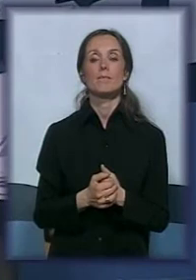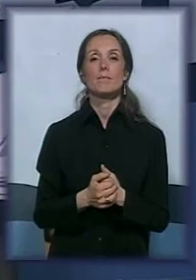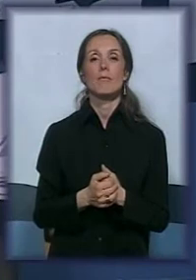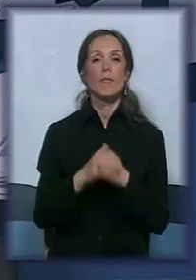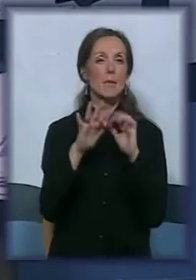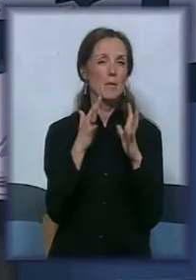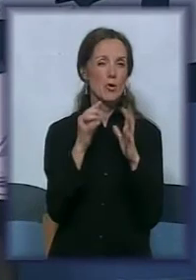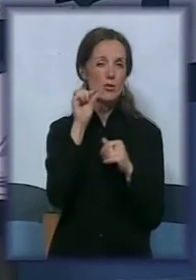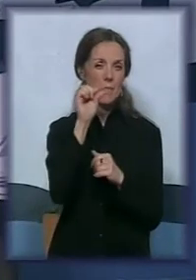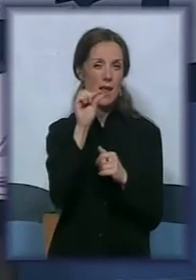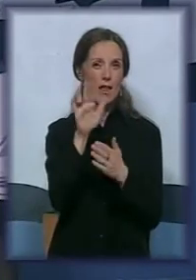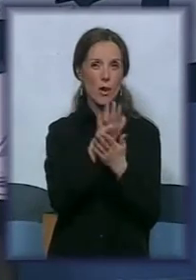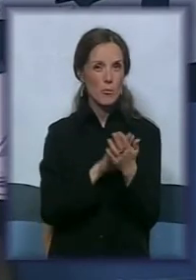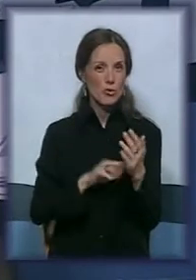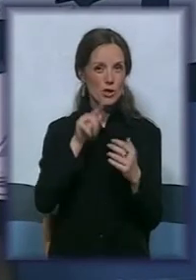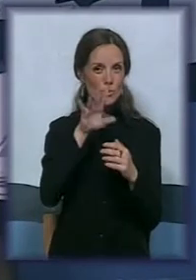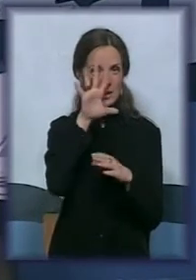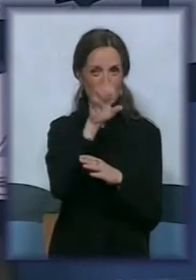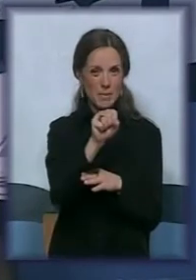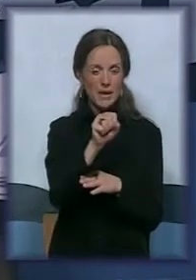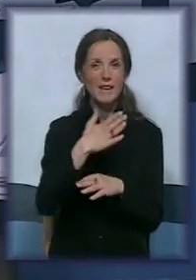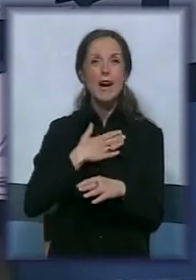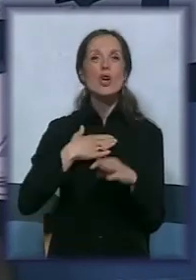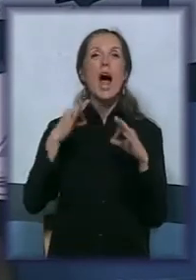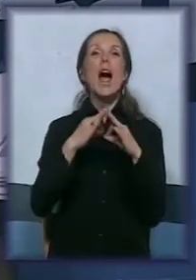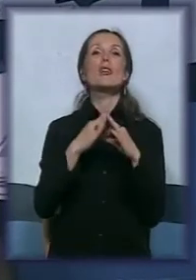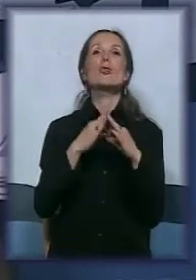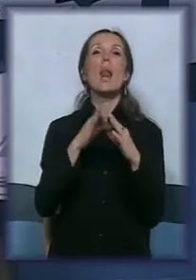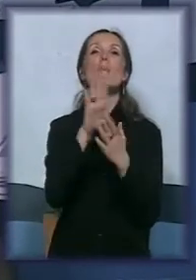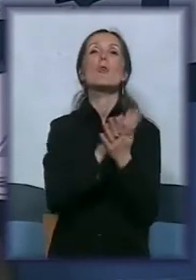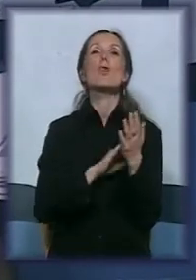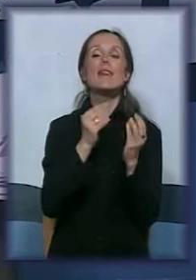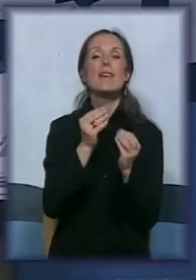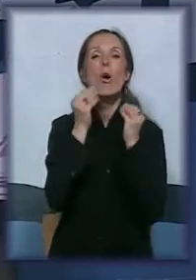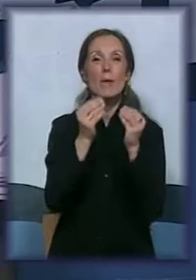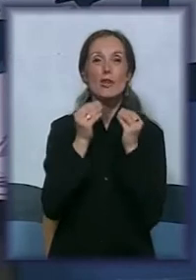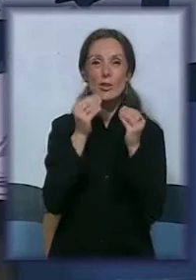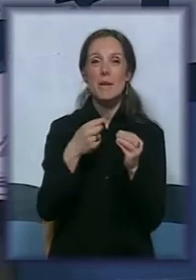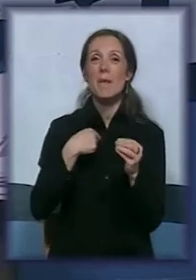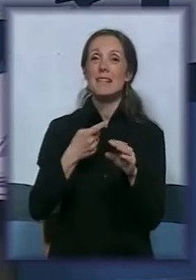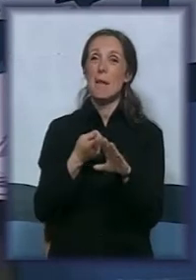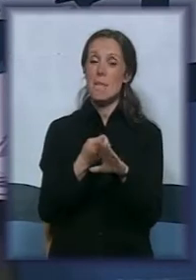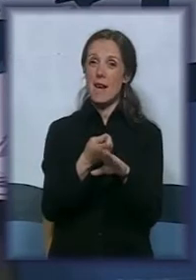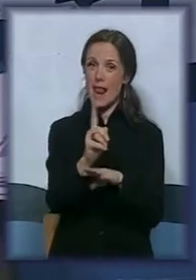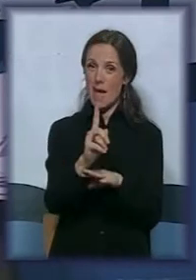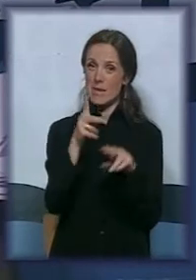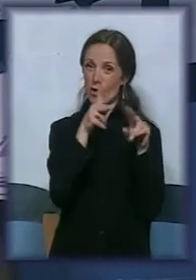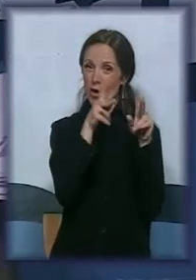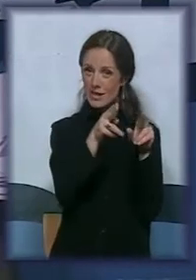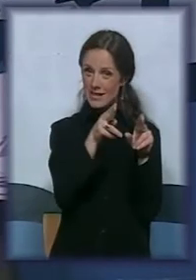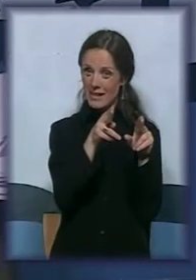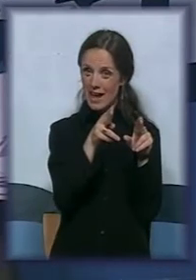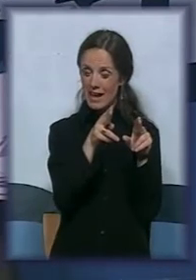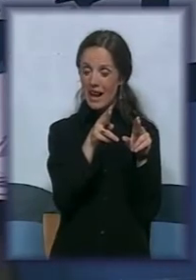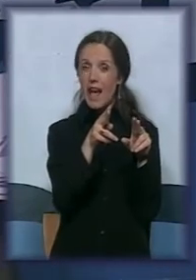Možda malo na početku ste primetili da je naša Anđela krenula sa objašnjenjem. Ja sam namjerno isekla to što je ona rekla,